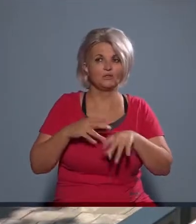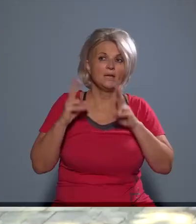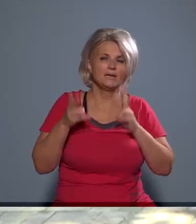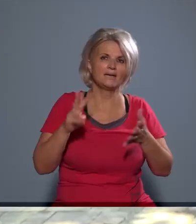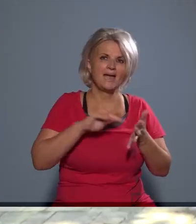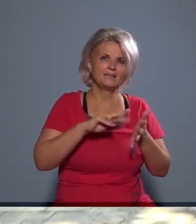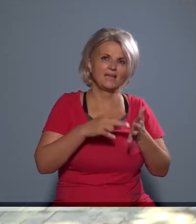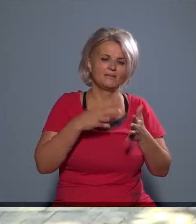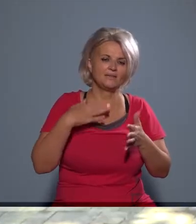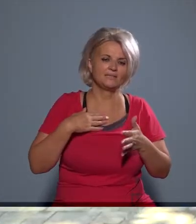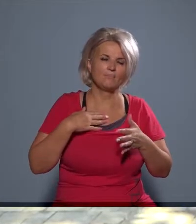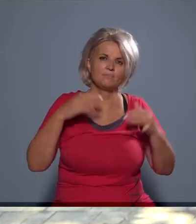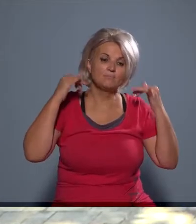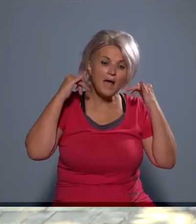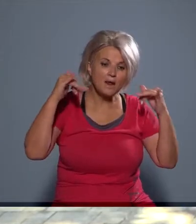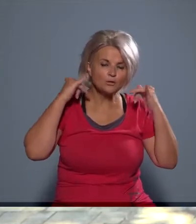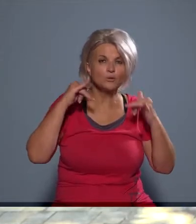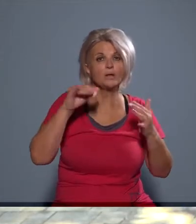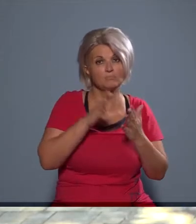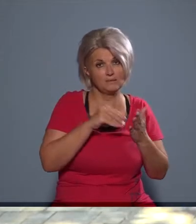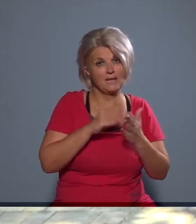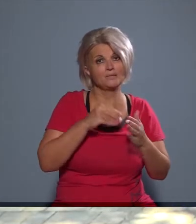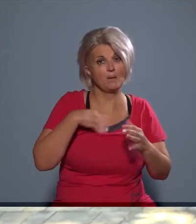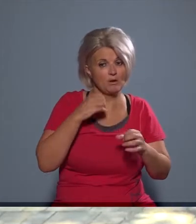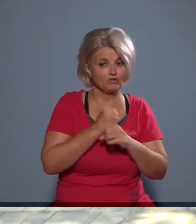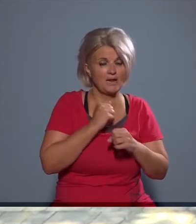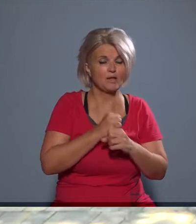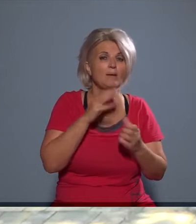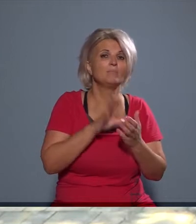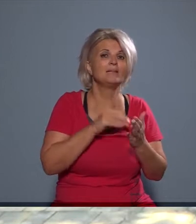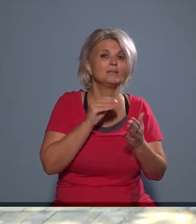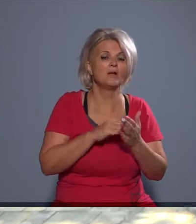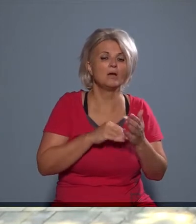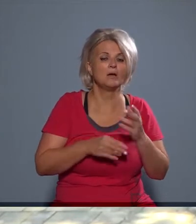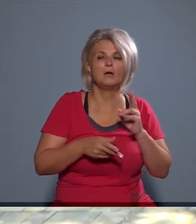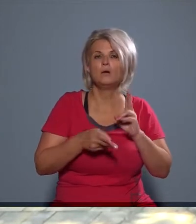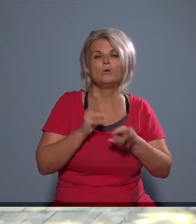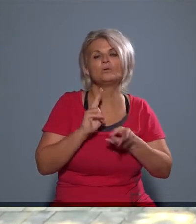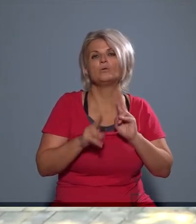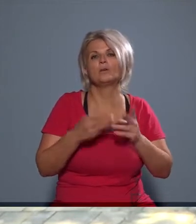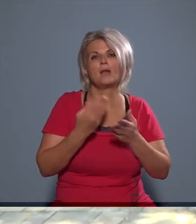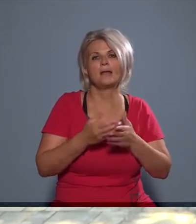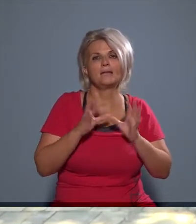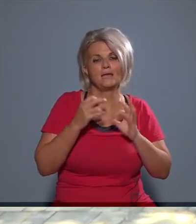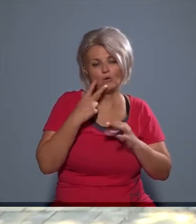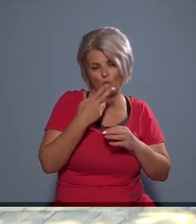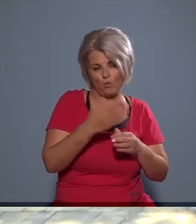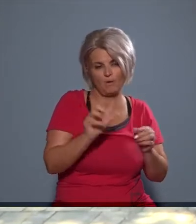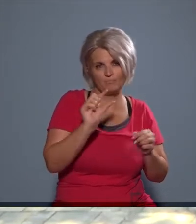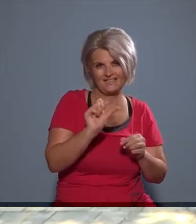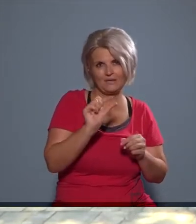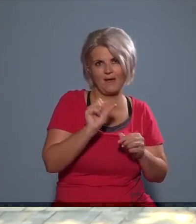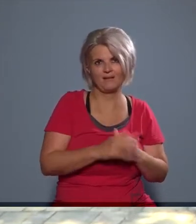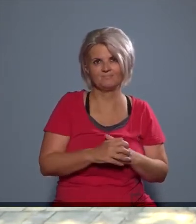és akkor tervezzek rá állatokat, meg mintázzam is meg őket, hogy szerintem hogyan néz neki jó volt a kicsibe.